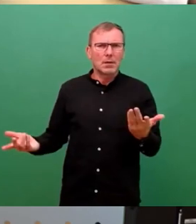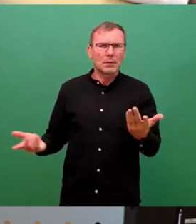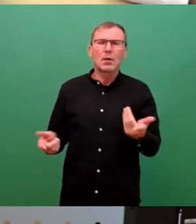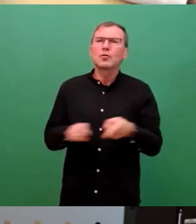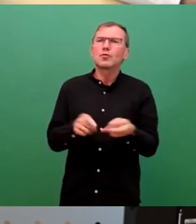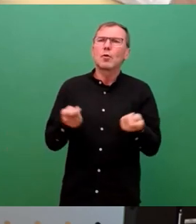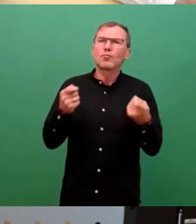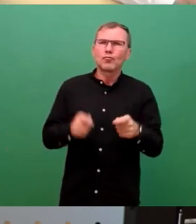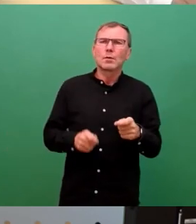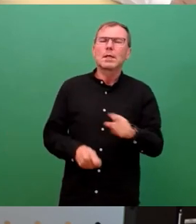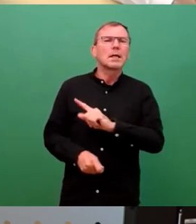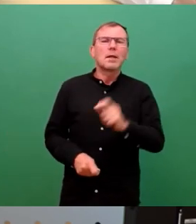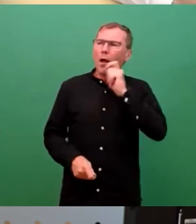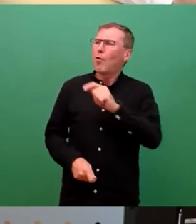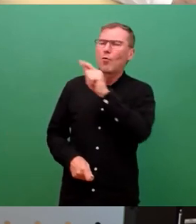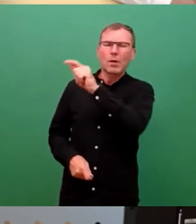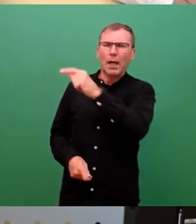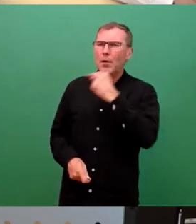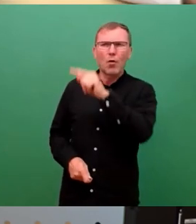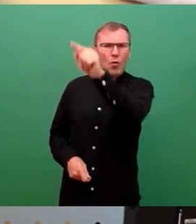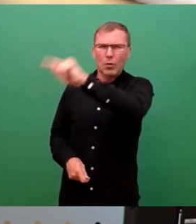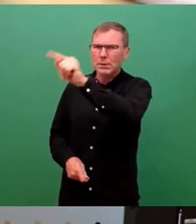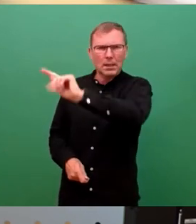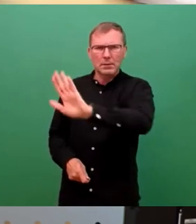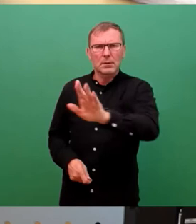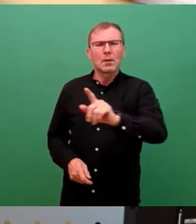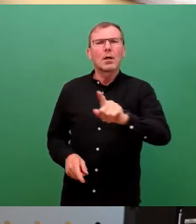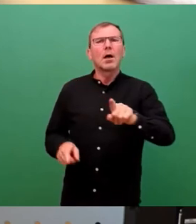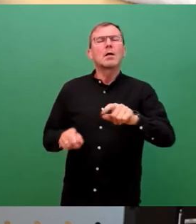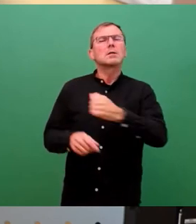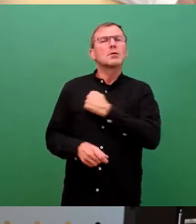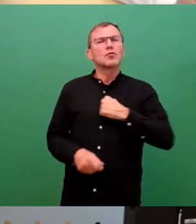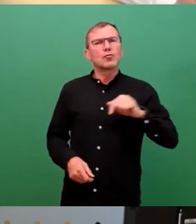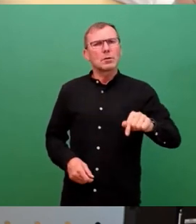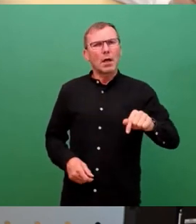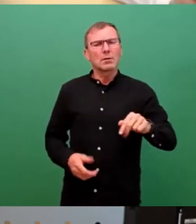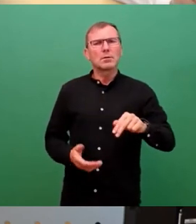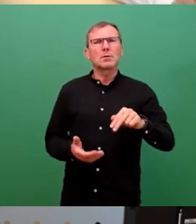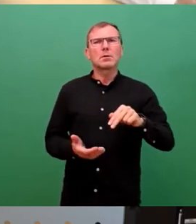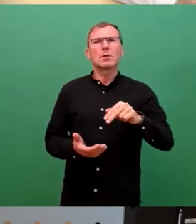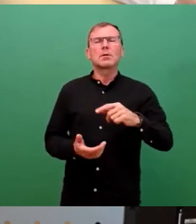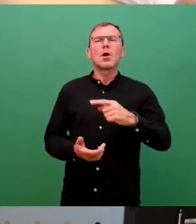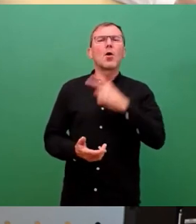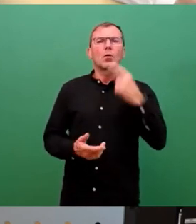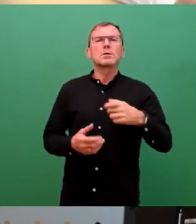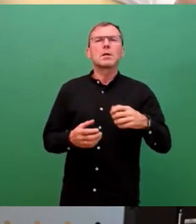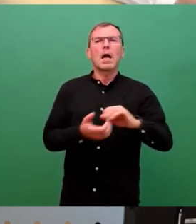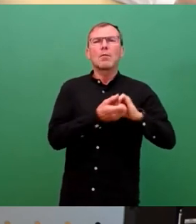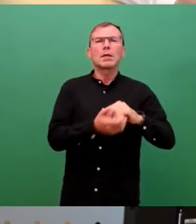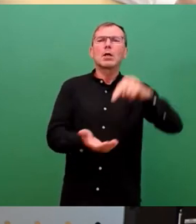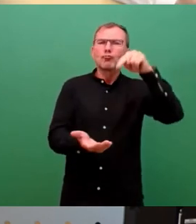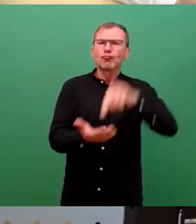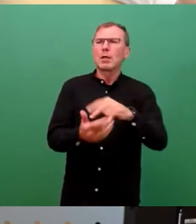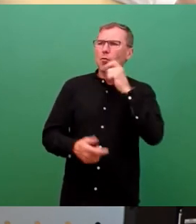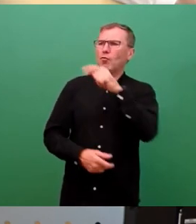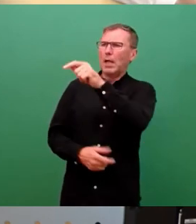nicht die Ukraine in Russland, sondern die Truppen der Russischen Republik stehen in der Ukraine. Und das bleibt